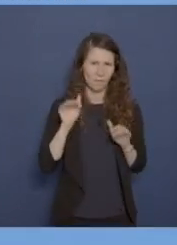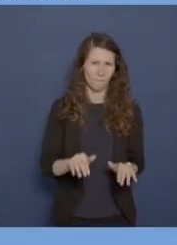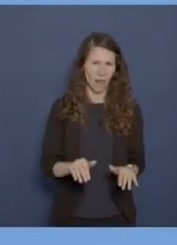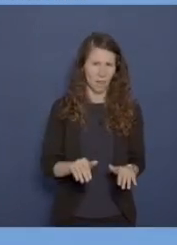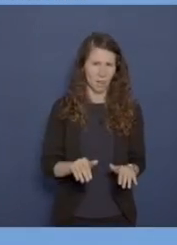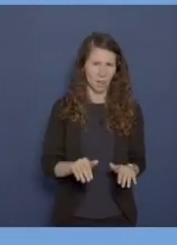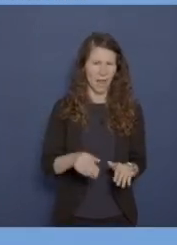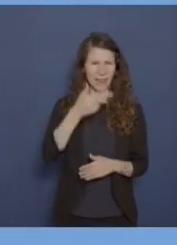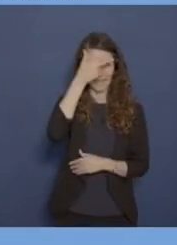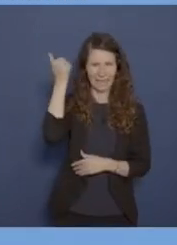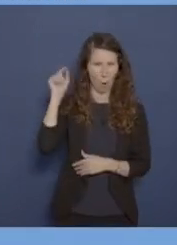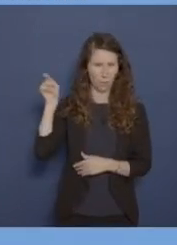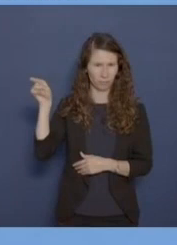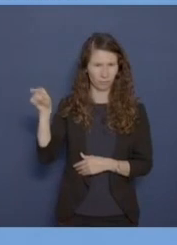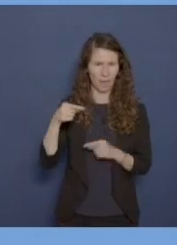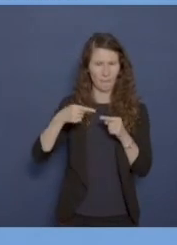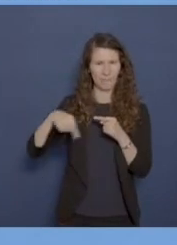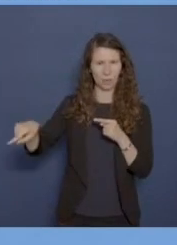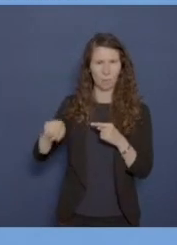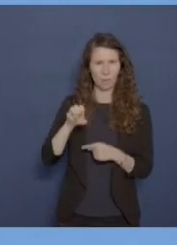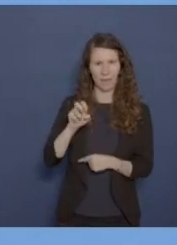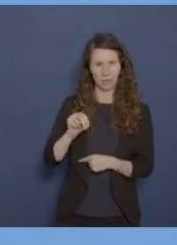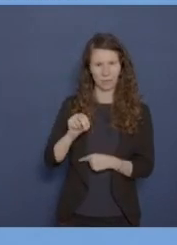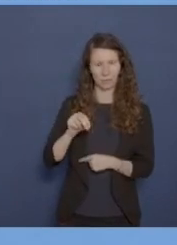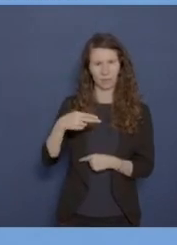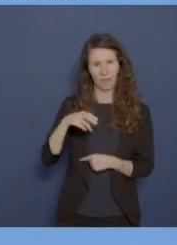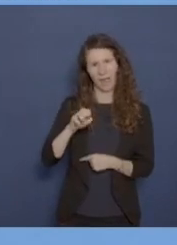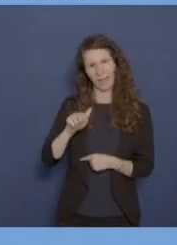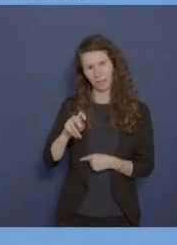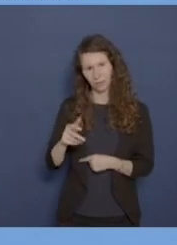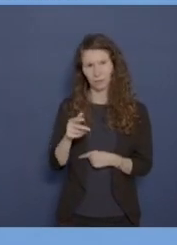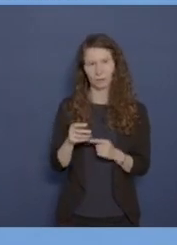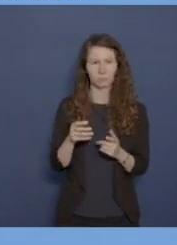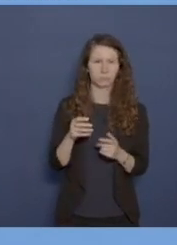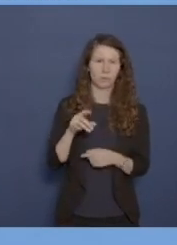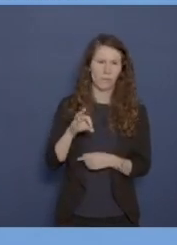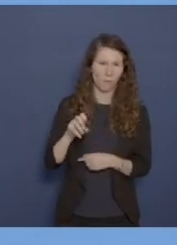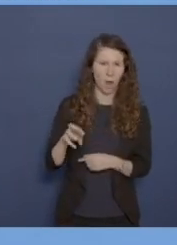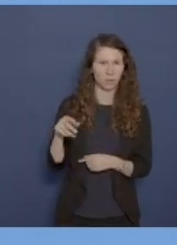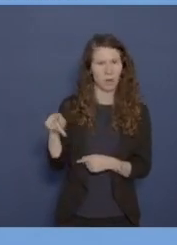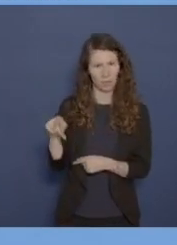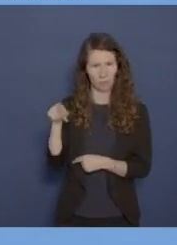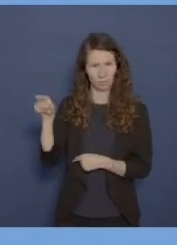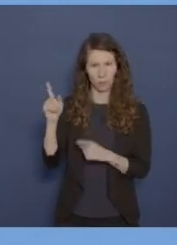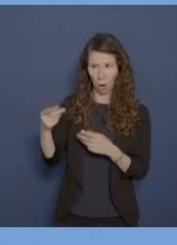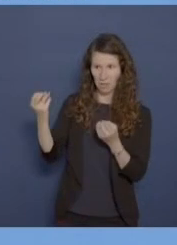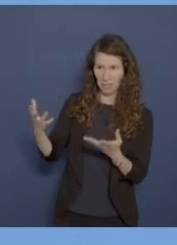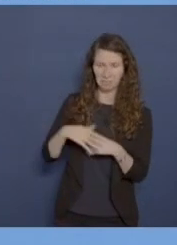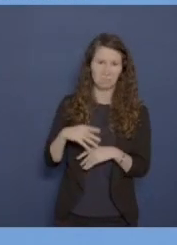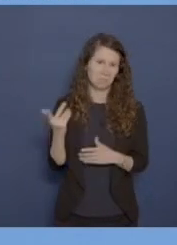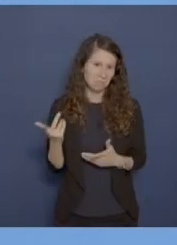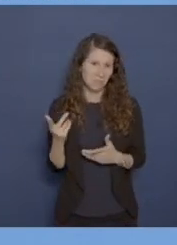die sich in Litauen bei der Mission Enhanced Forward Presence abgespielt haben sollen. Ja, im Raum stehen Anfangsverdachte